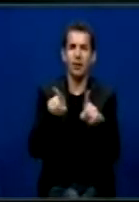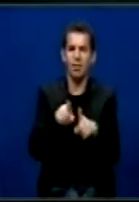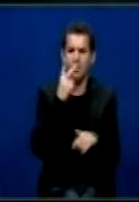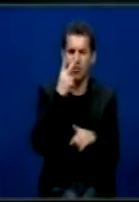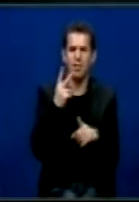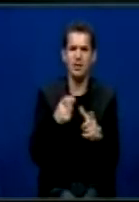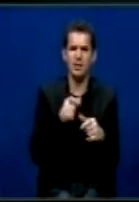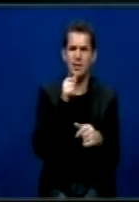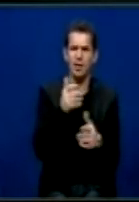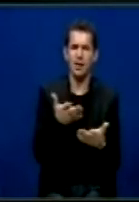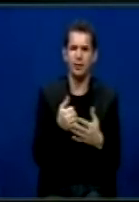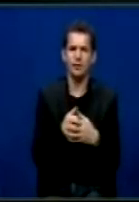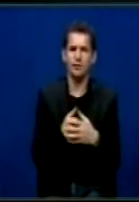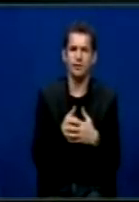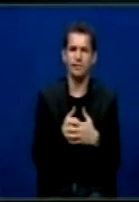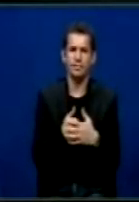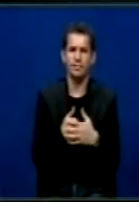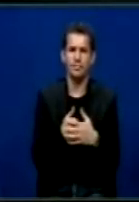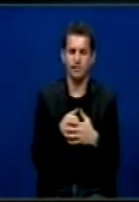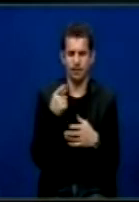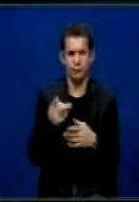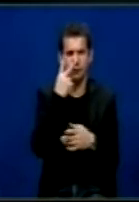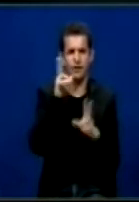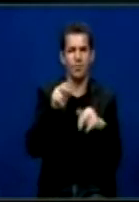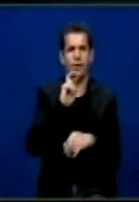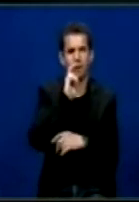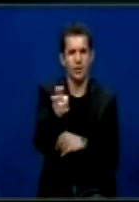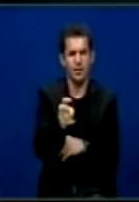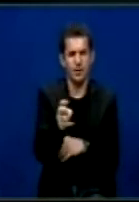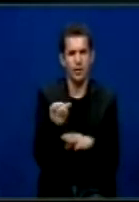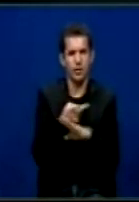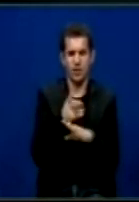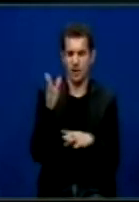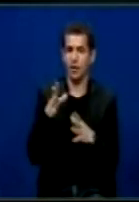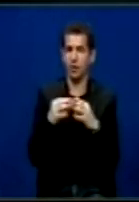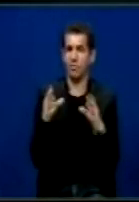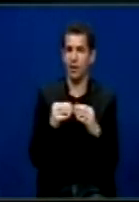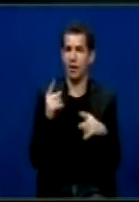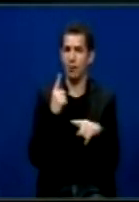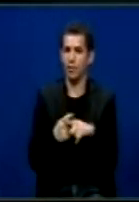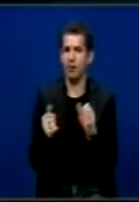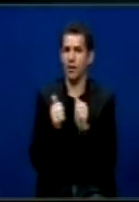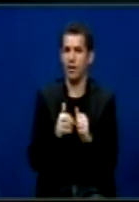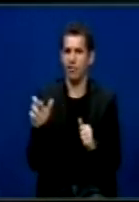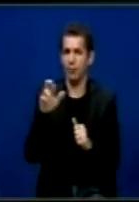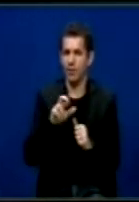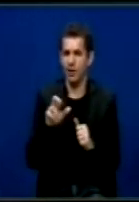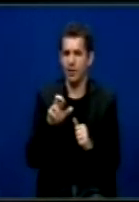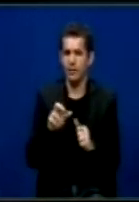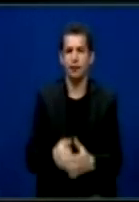mënyrë të tilë. Kjo është një pyetje që besoj kërkon përgjigje, jo vetëm nga shteti Rumania, por edhe nga vetë bashkimit evropian.